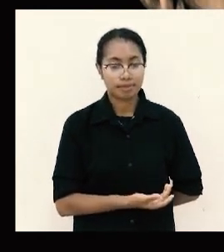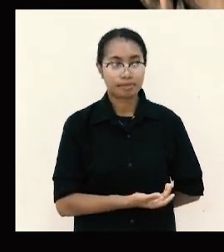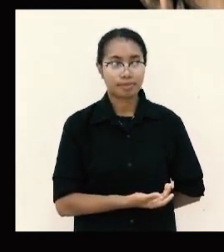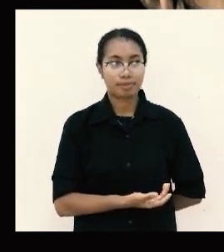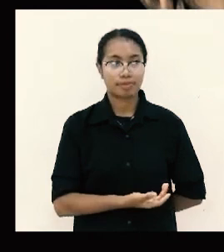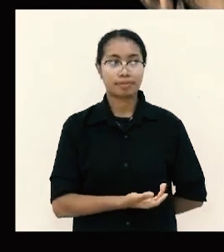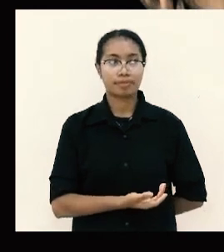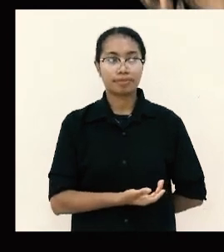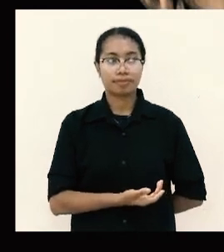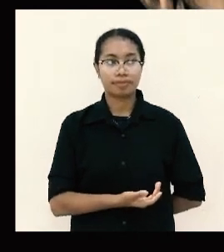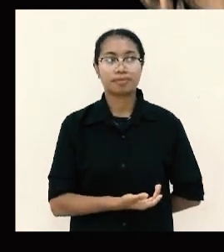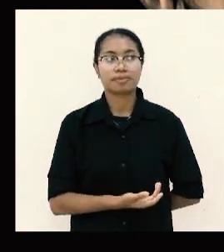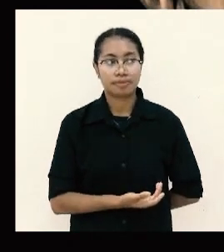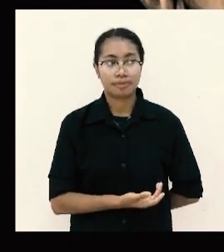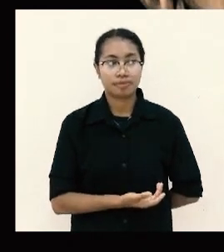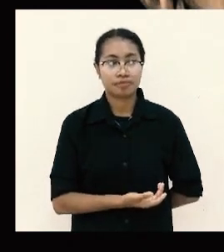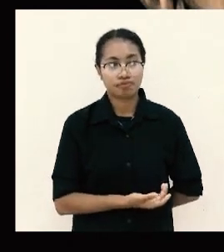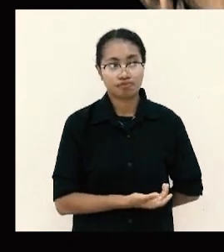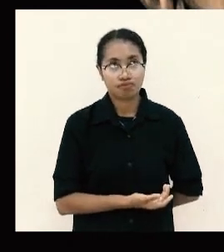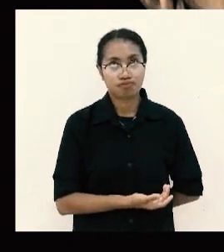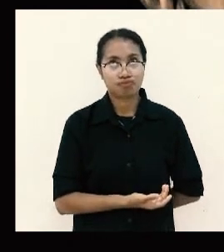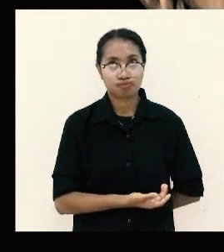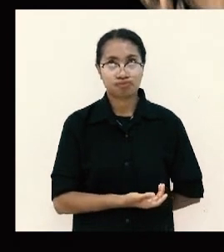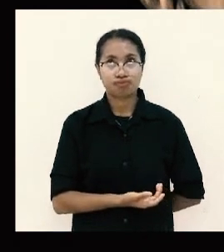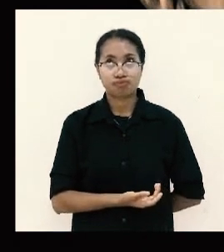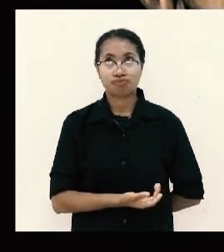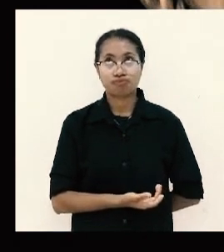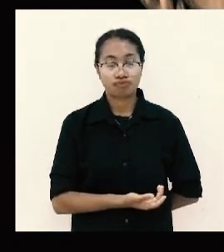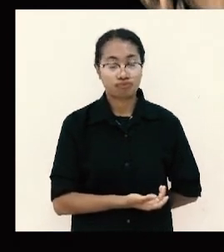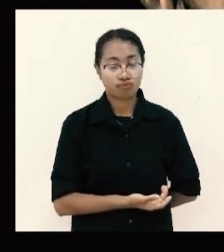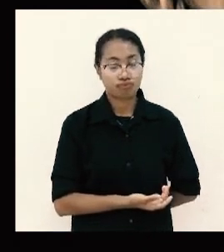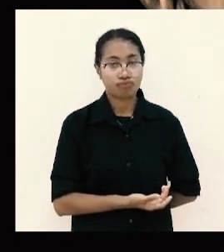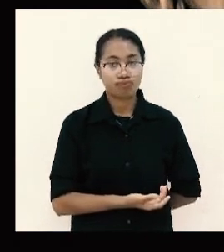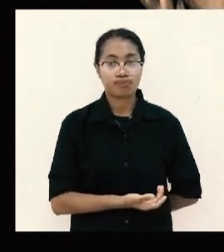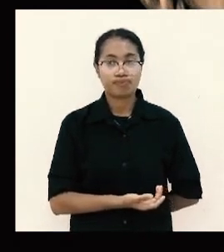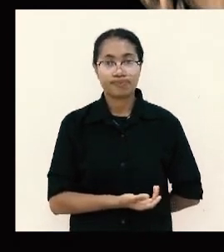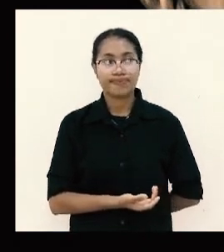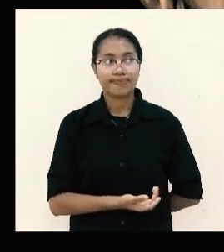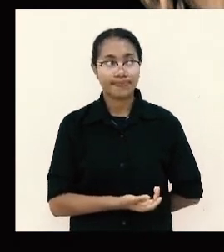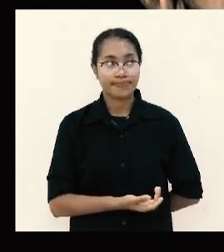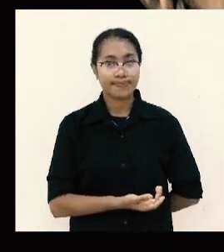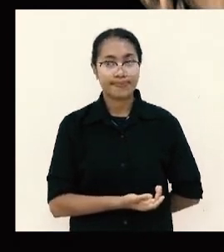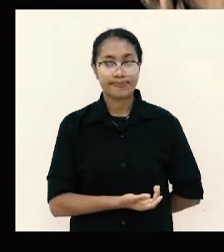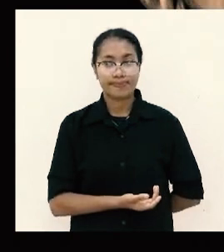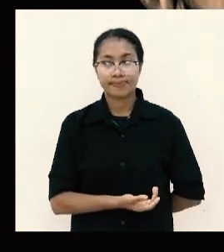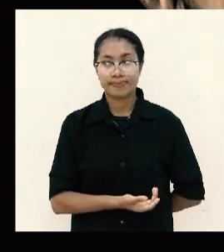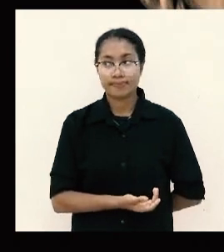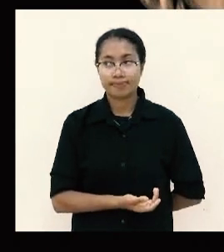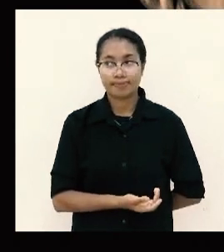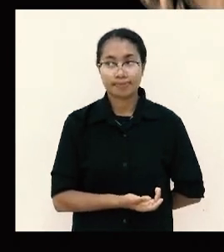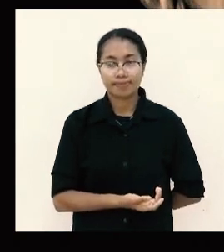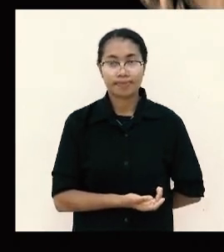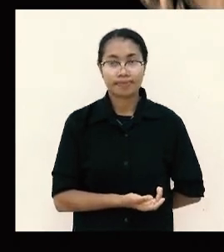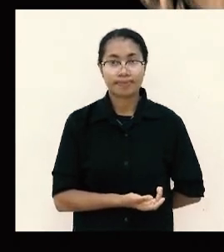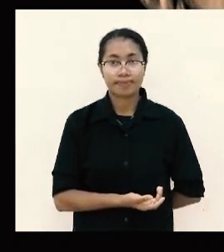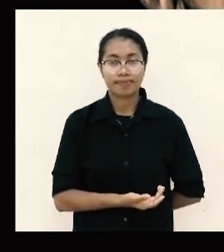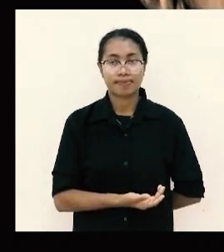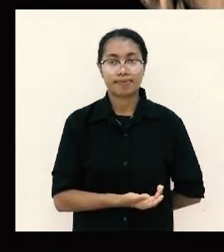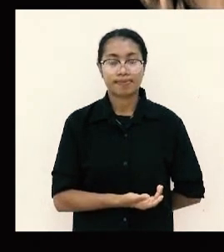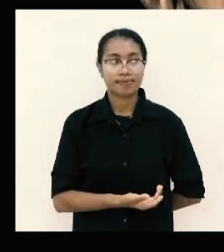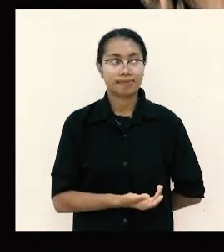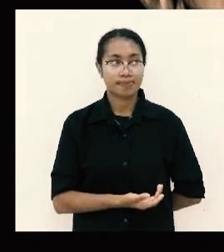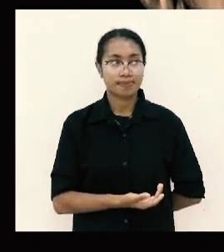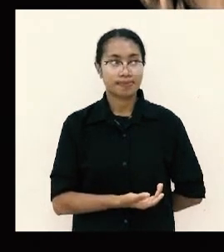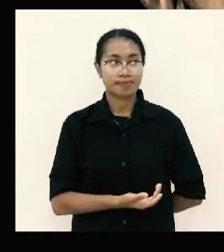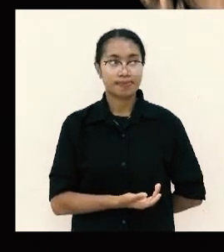adalah sumber kehidupan dan bagi bunga seekor lebah adalah pembawa pesan cinta dan bagi keduanya lebah